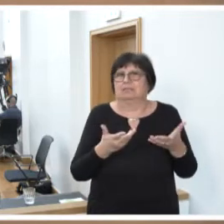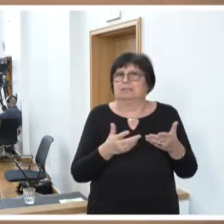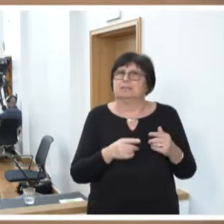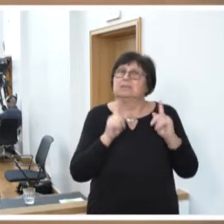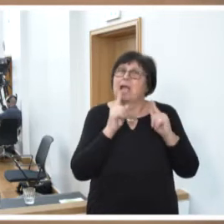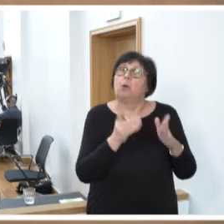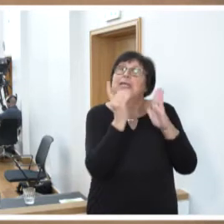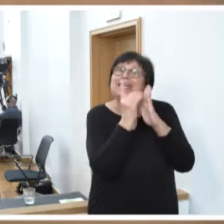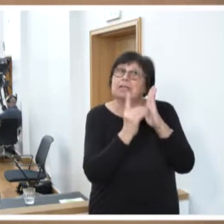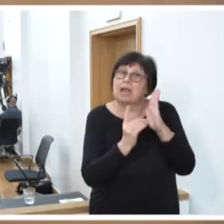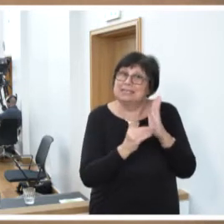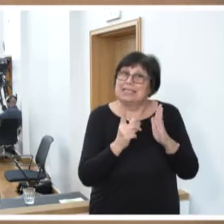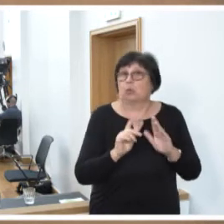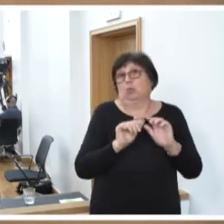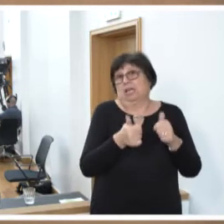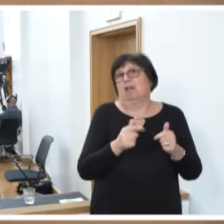Digitalisierung beitragen.